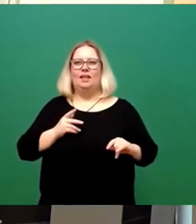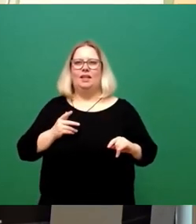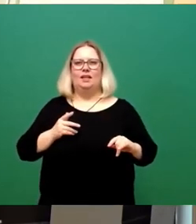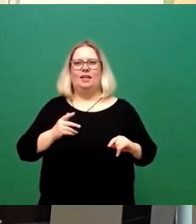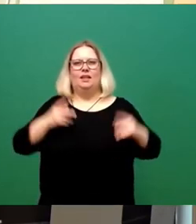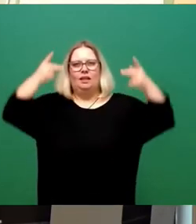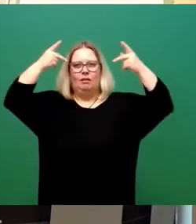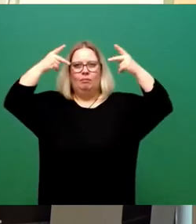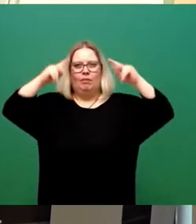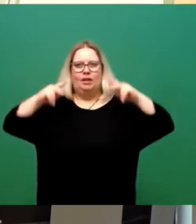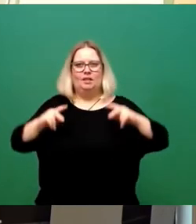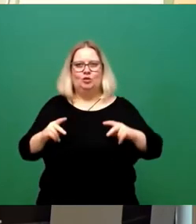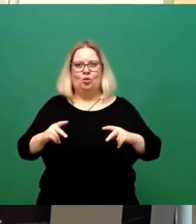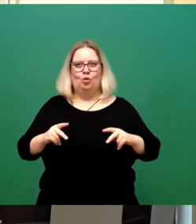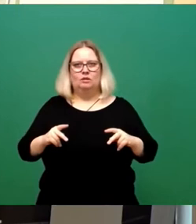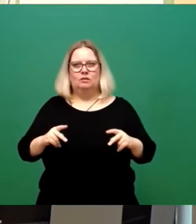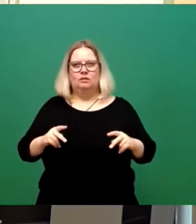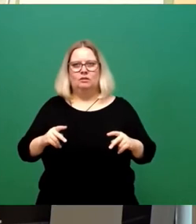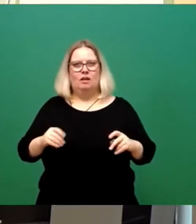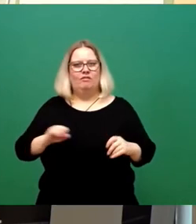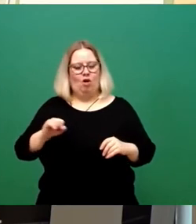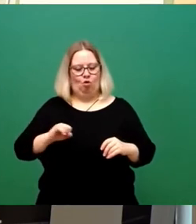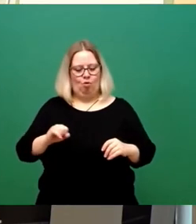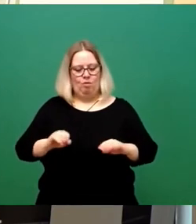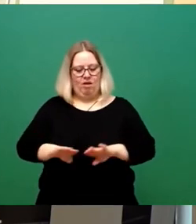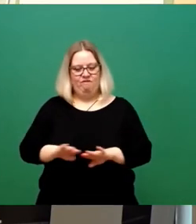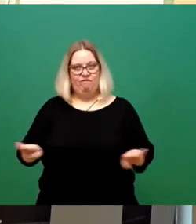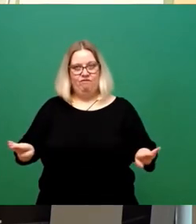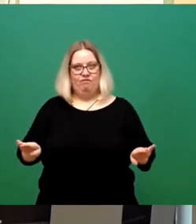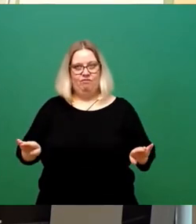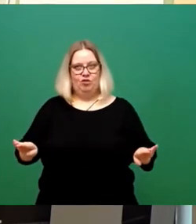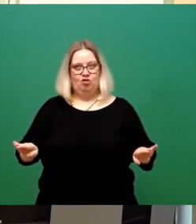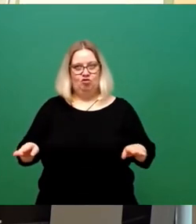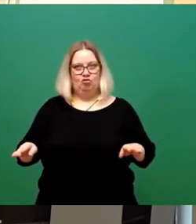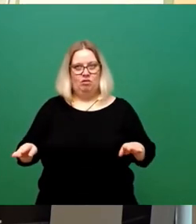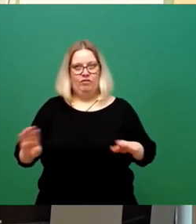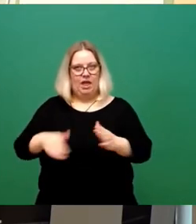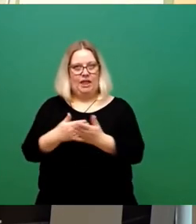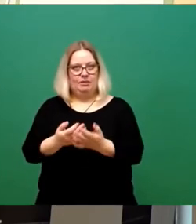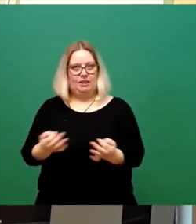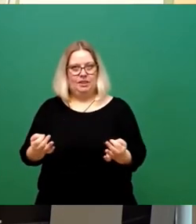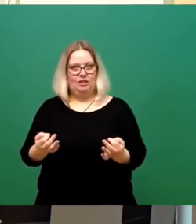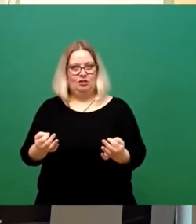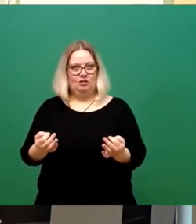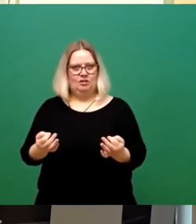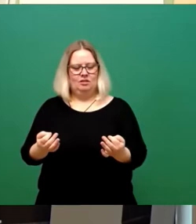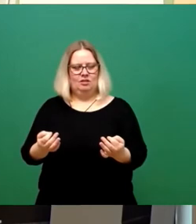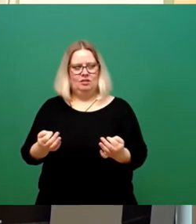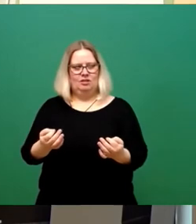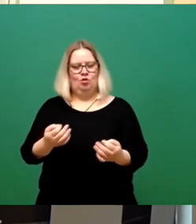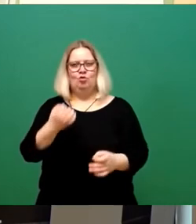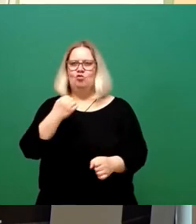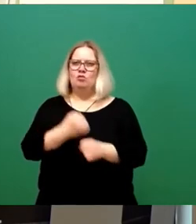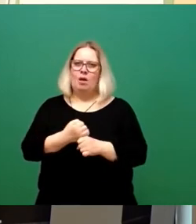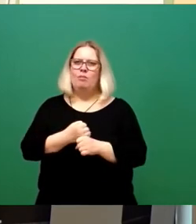gewesen ist, an einem Verhandlungstisch Ergebnisse vorzulegen. Und da kann man sich immer die Frage stellen, bei gescheiterten